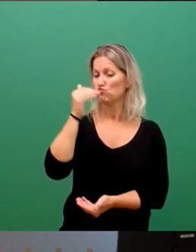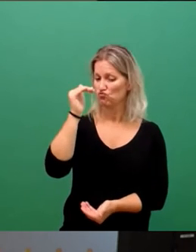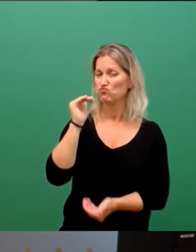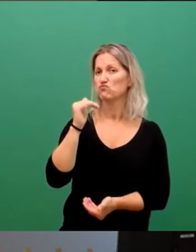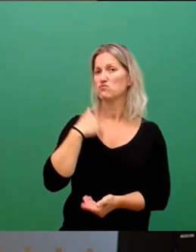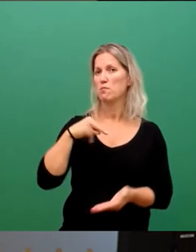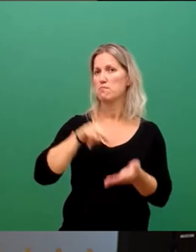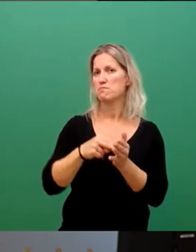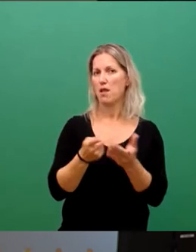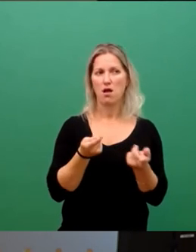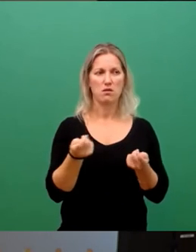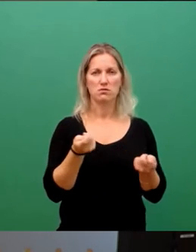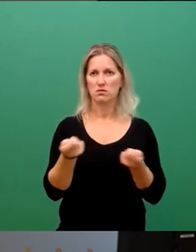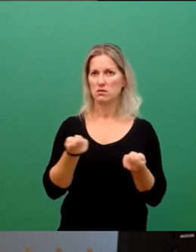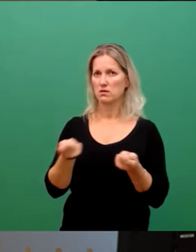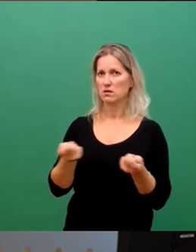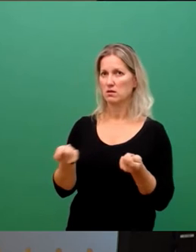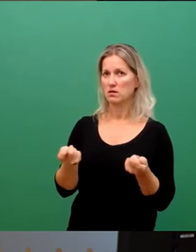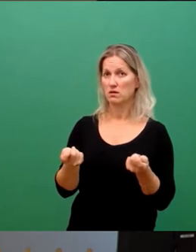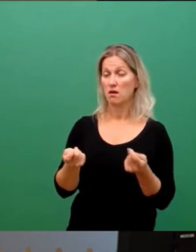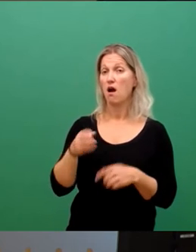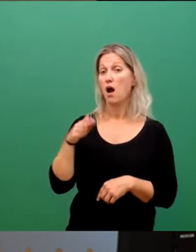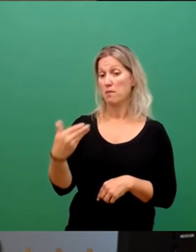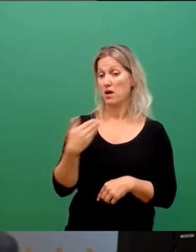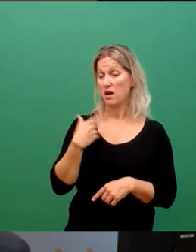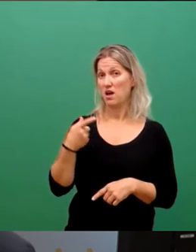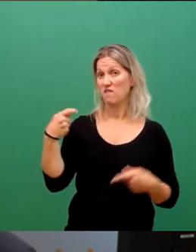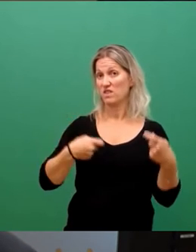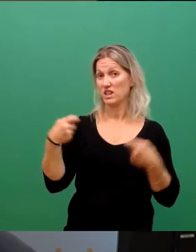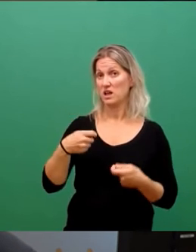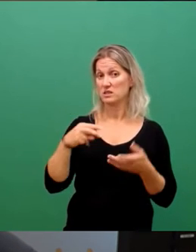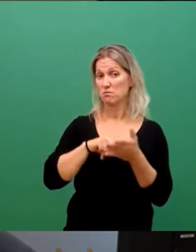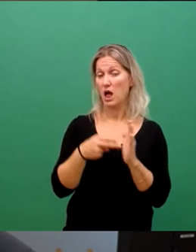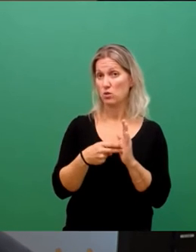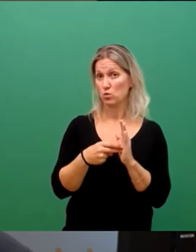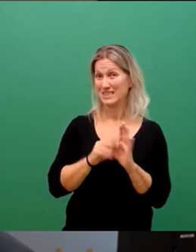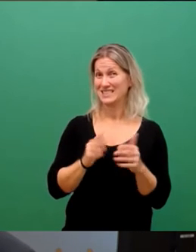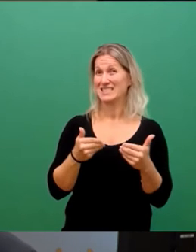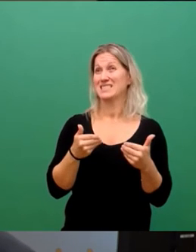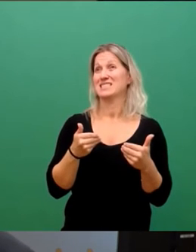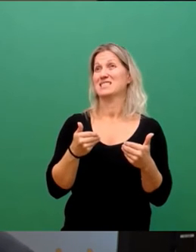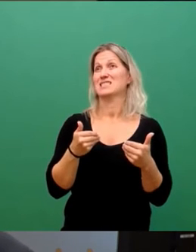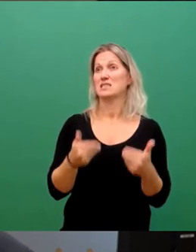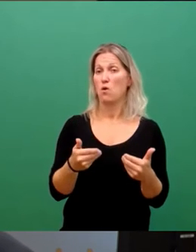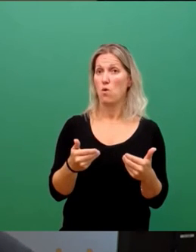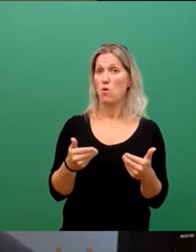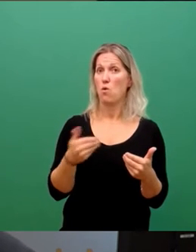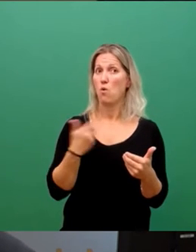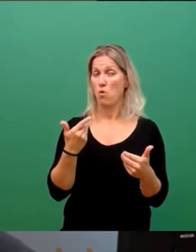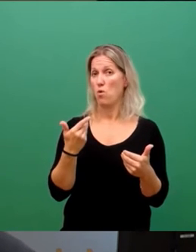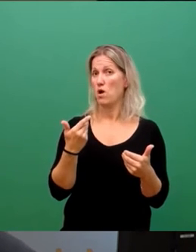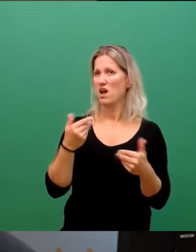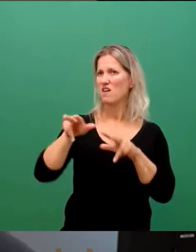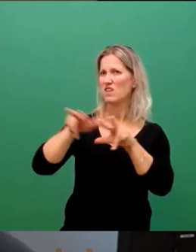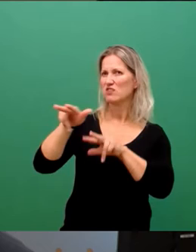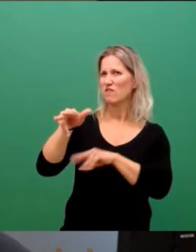Es ist aber auch eine Finanzplanung, die wahrscheinlich noch nie solchen wirtschaftlichen Unsicherheiten ausgesetzt